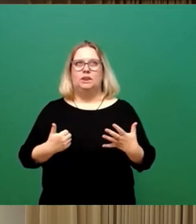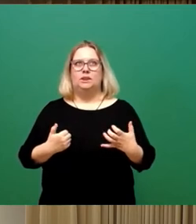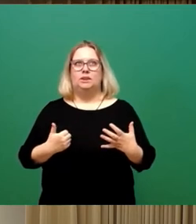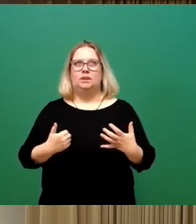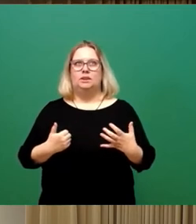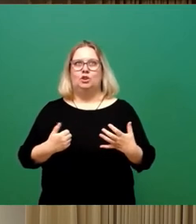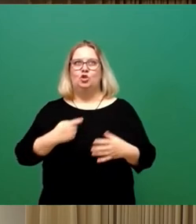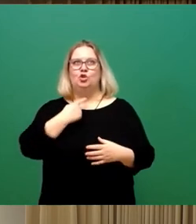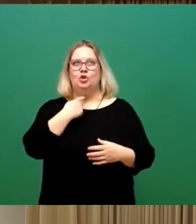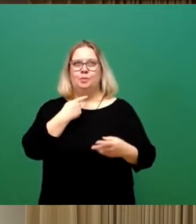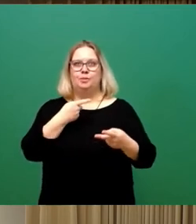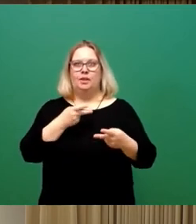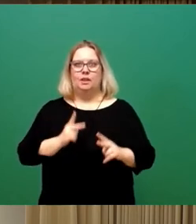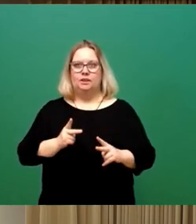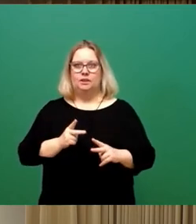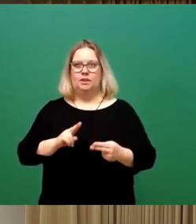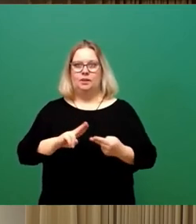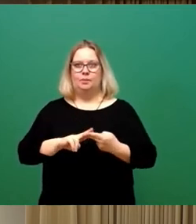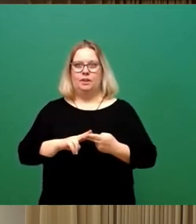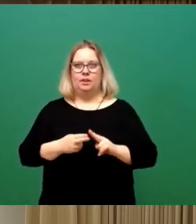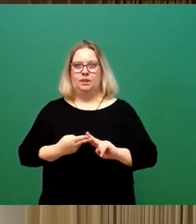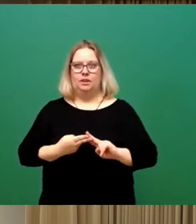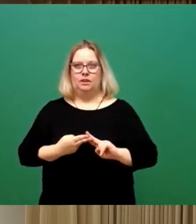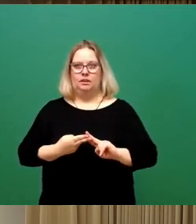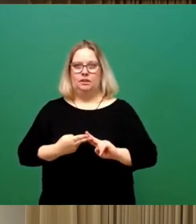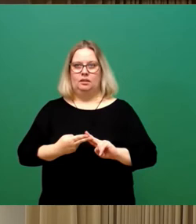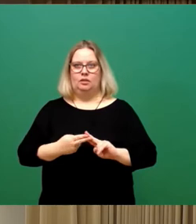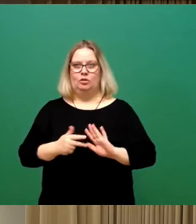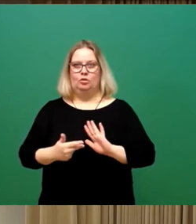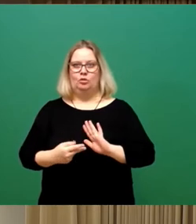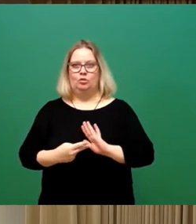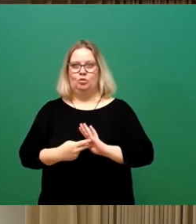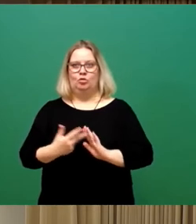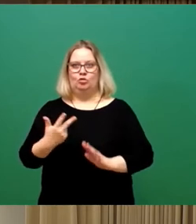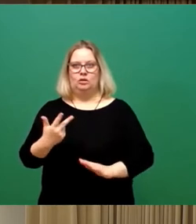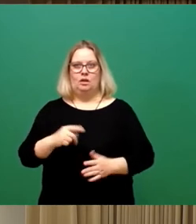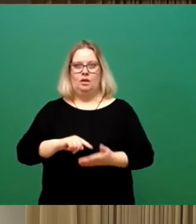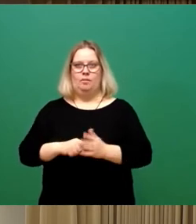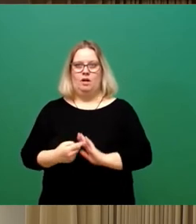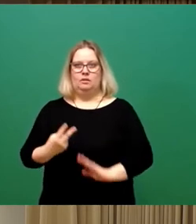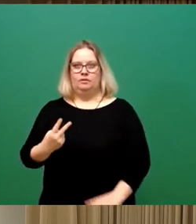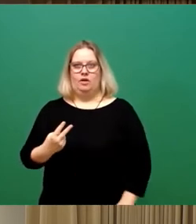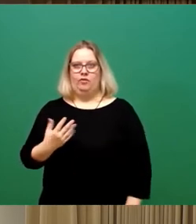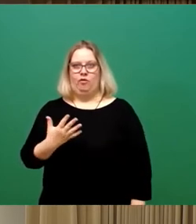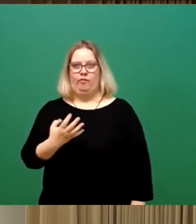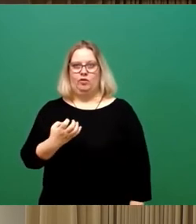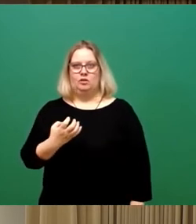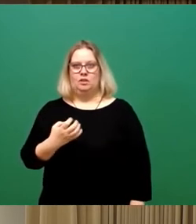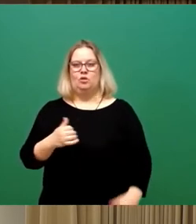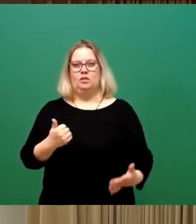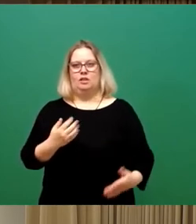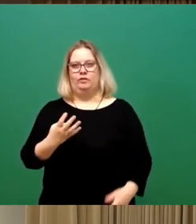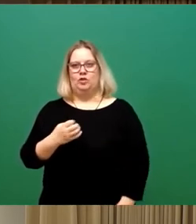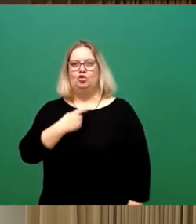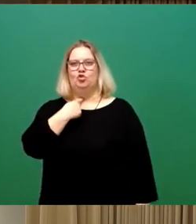stimmberechtigte Mitglieder durch drei mal zwei wären 45,3 also 46 Stimmen, die